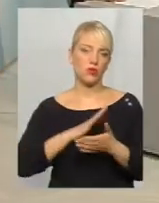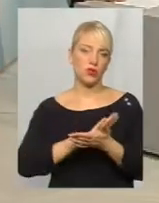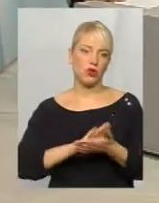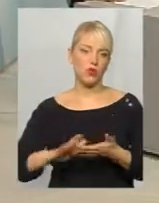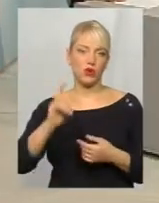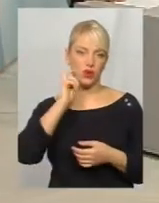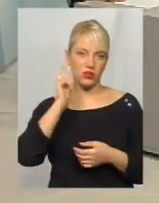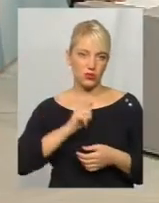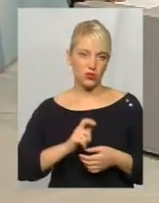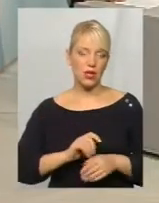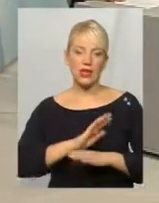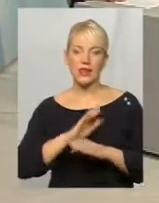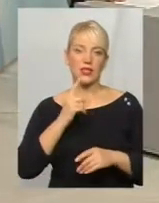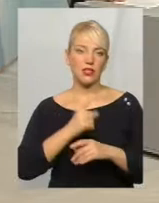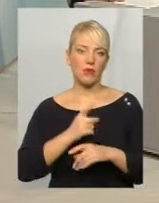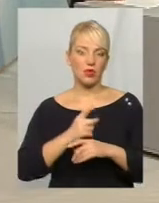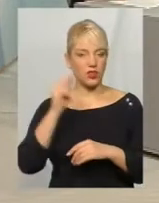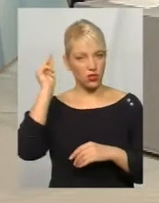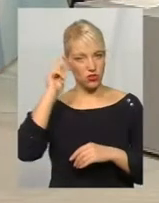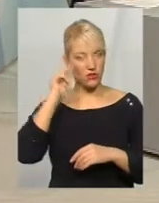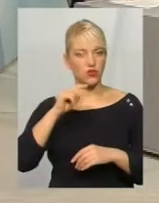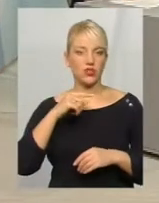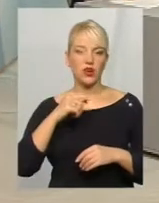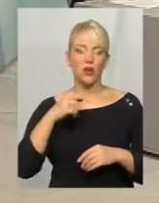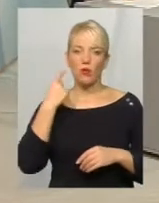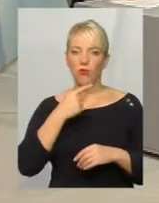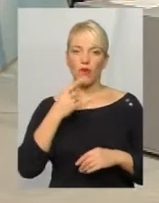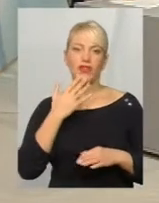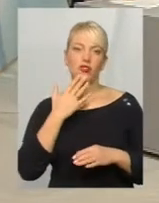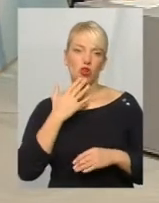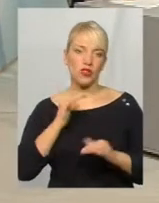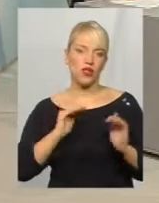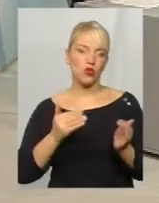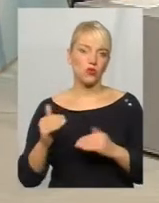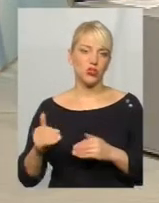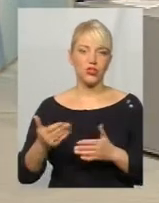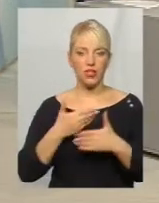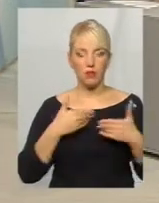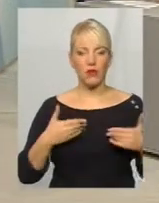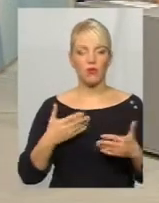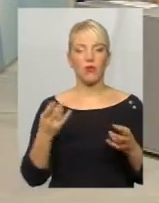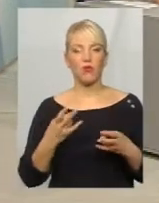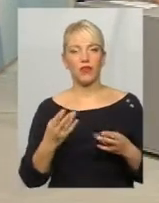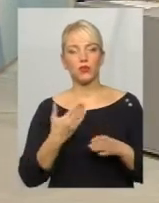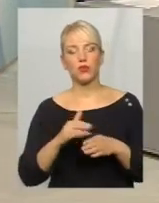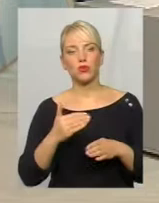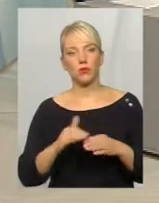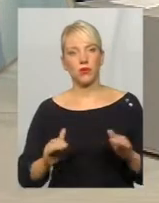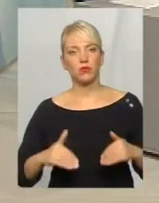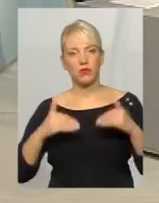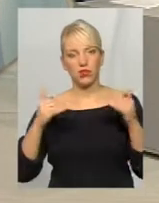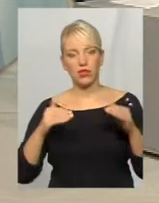Не забороняючи вивчення мови національної меншини, ми маємо поступово підвищувати